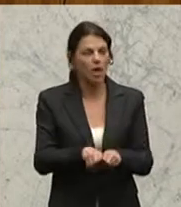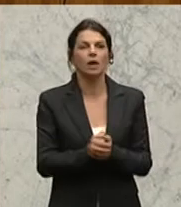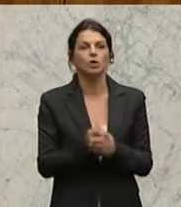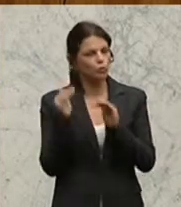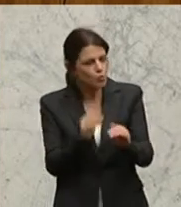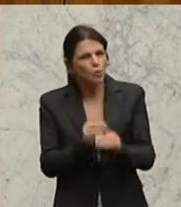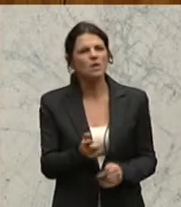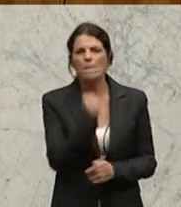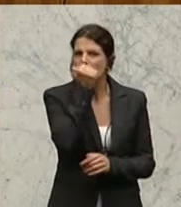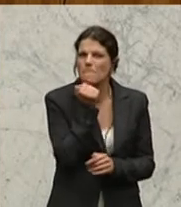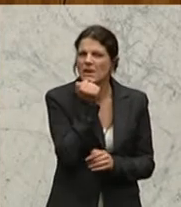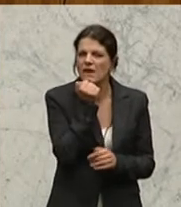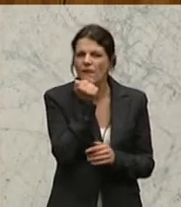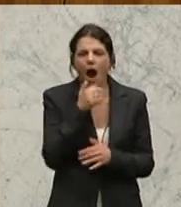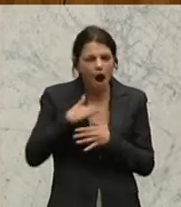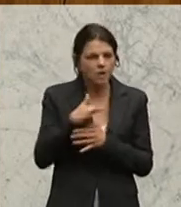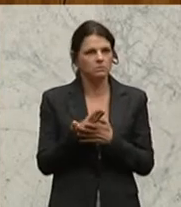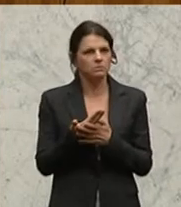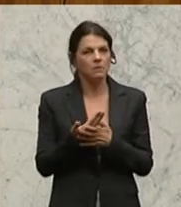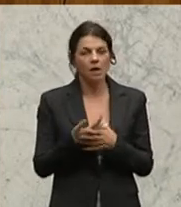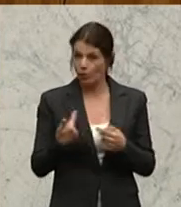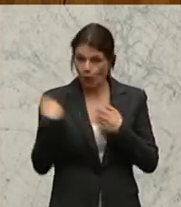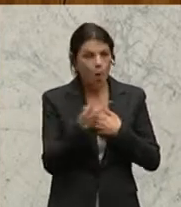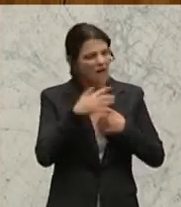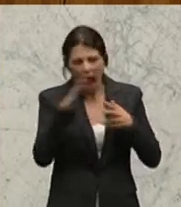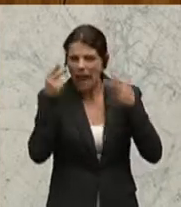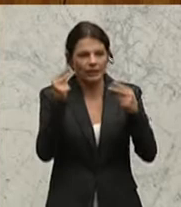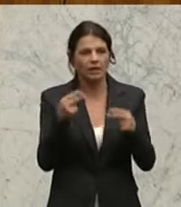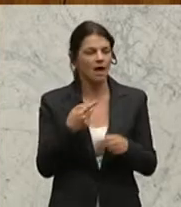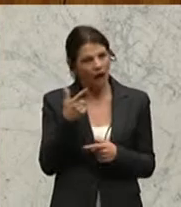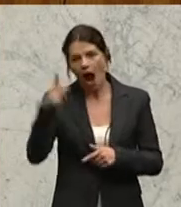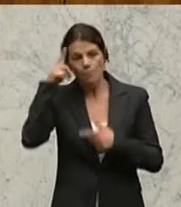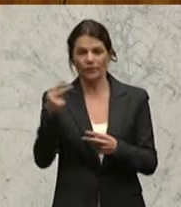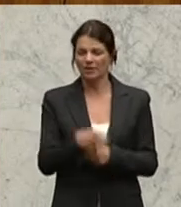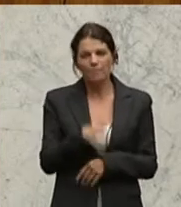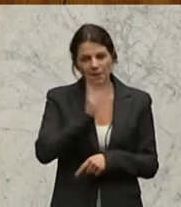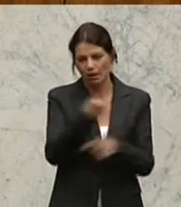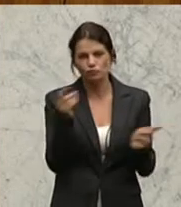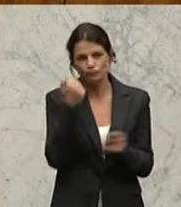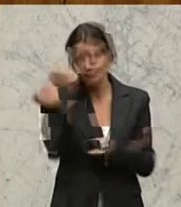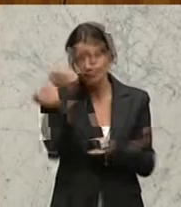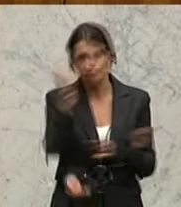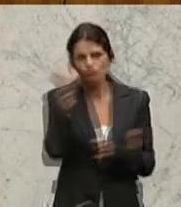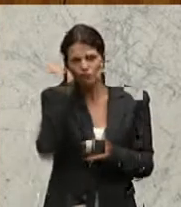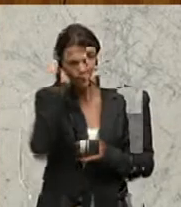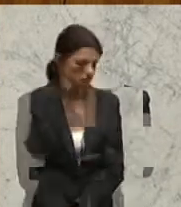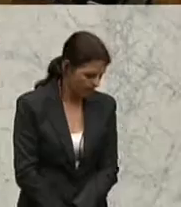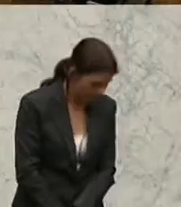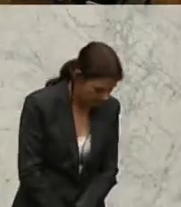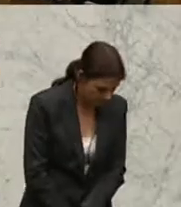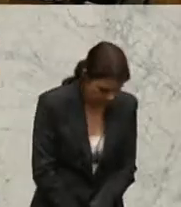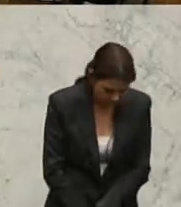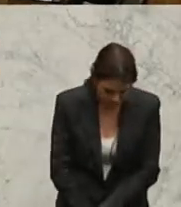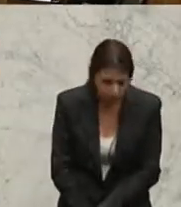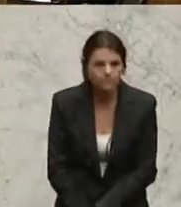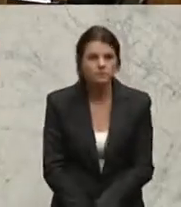Privatsphäre, der uns über alles geht. Schämen Sie sich. Man müsse das Wort erheben, wenn die Freiheitsrechte in Gefahr